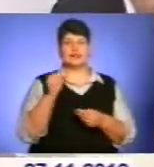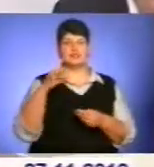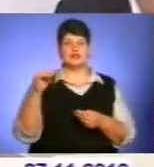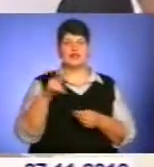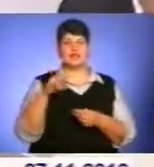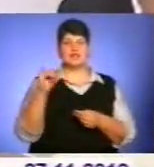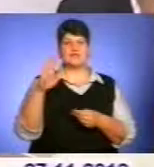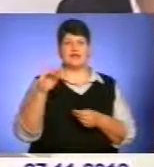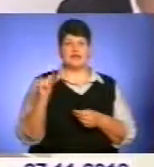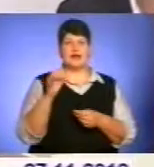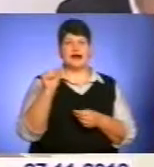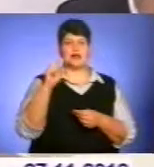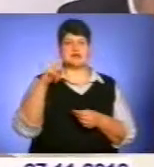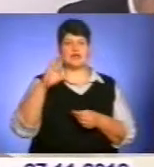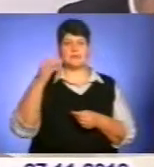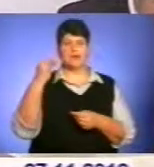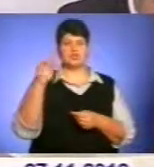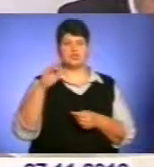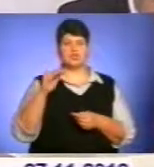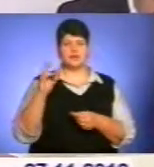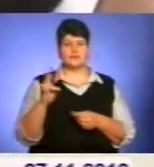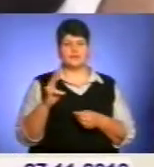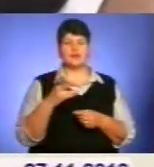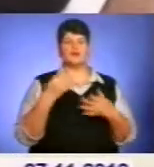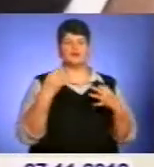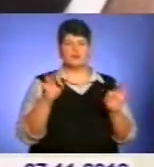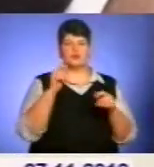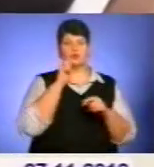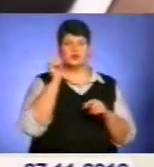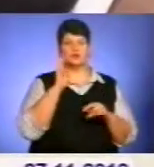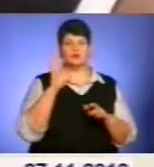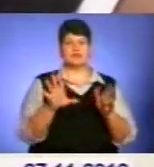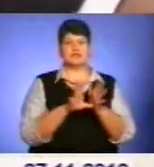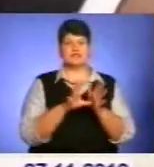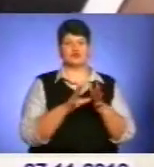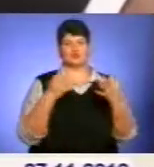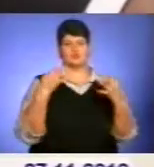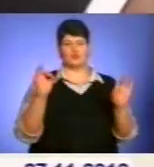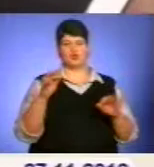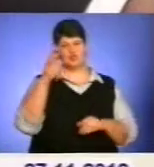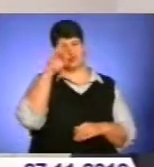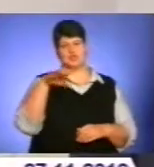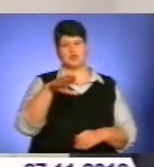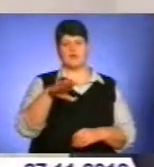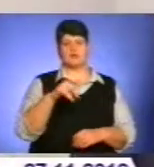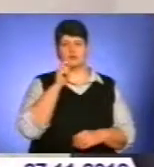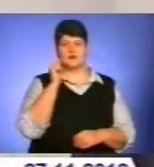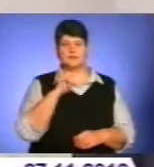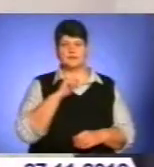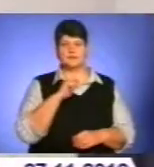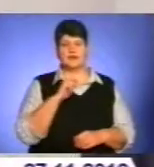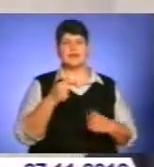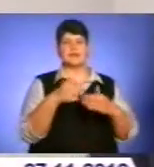Єгипту, Катару та Азербайджану. За словами глави уряду, проєкт дозволить Україні стати енергетично незалежною державою. Термінал буде